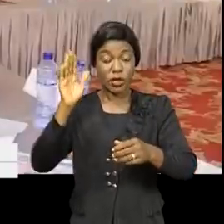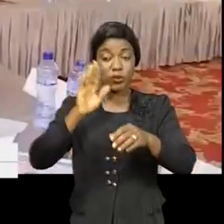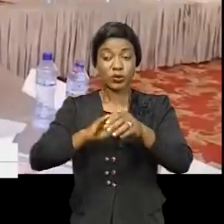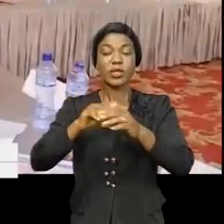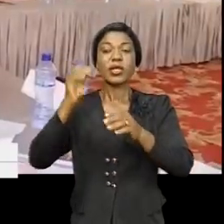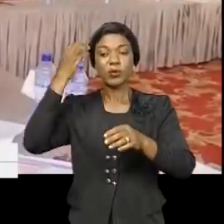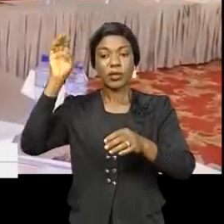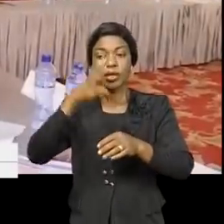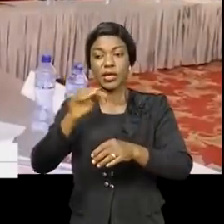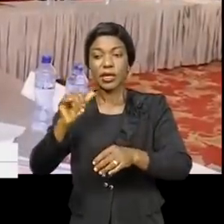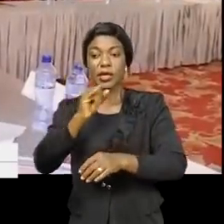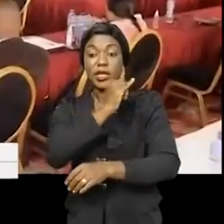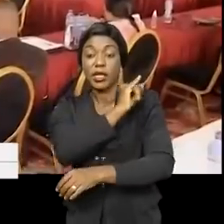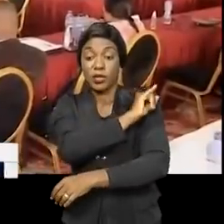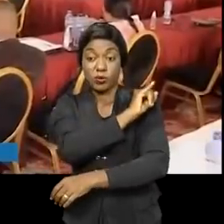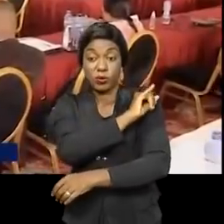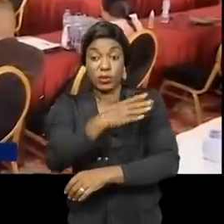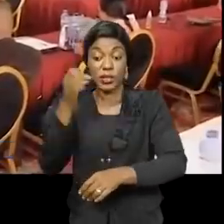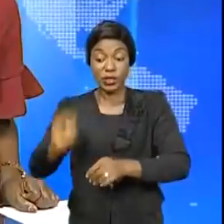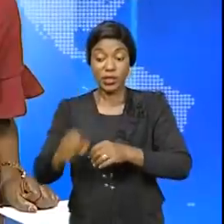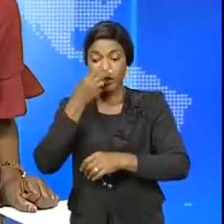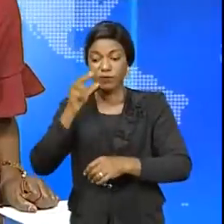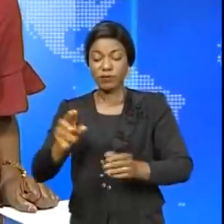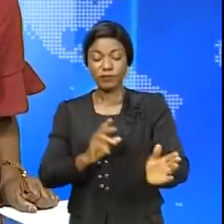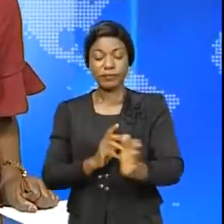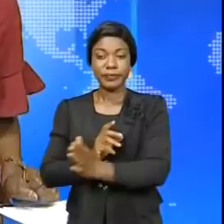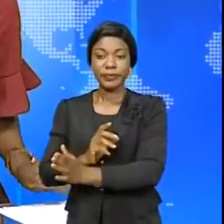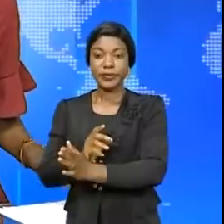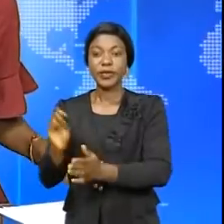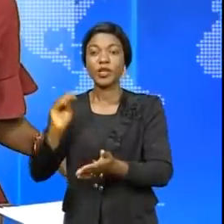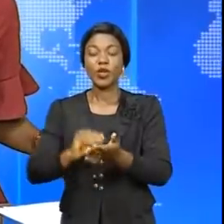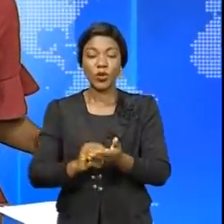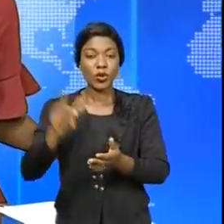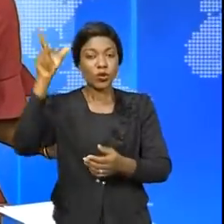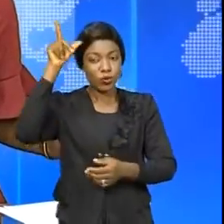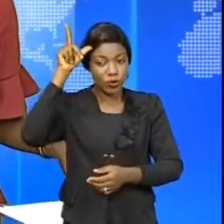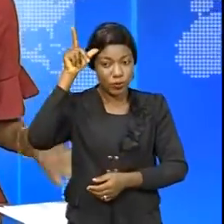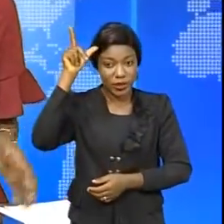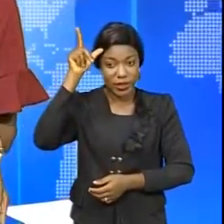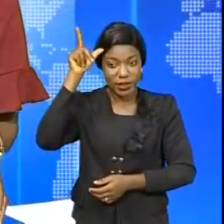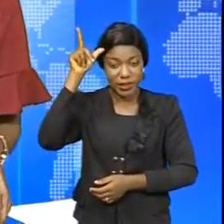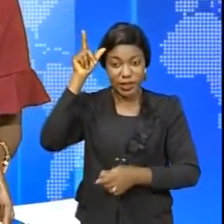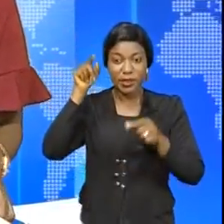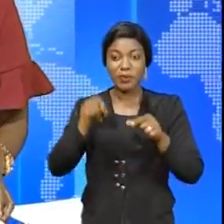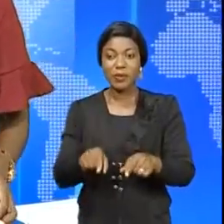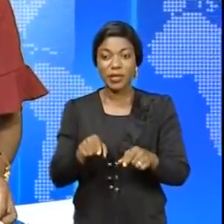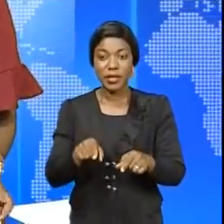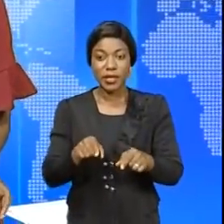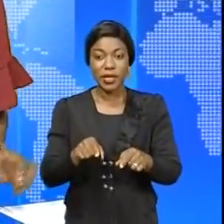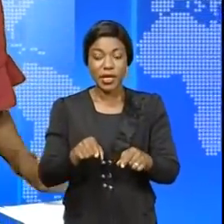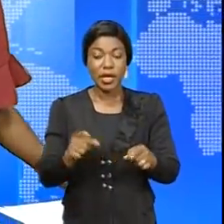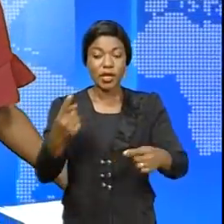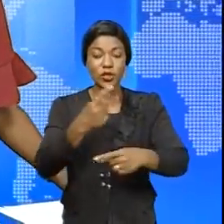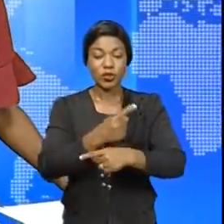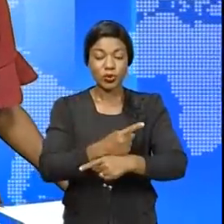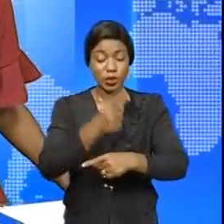des Litoris, du Nord Kivu et du Sud Kivu. Et puis, Lubumbashi abrite d'opizière les journées